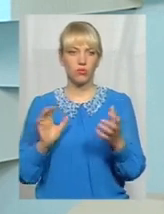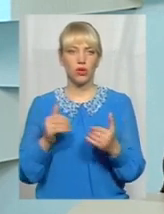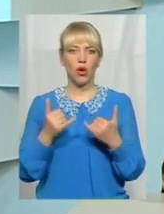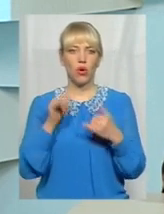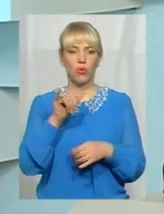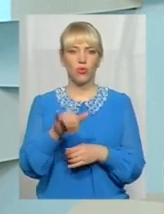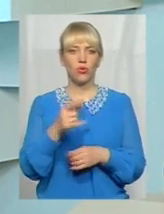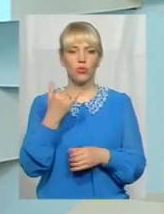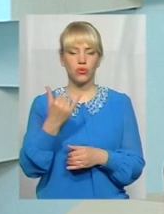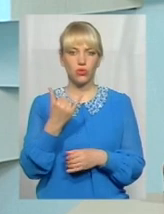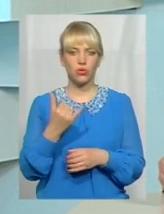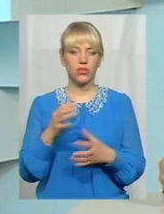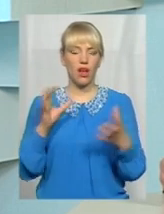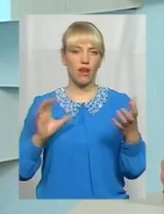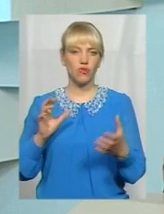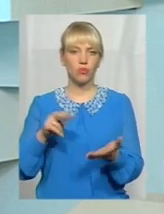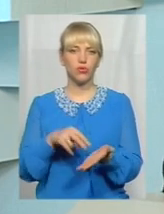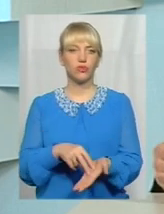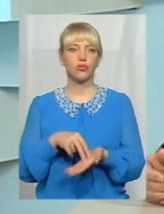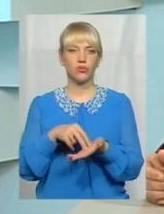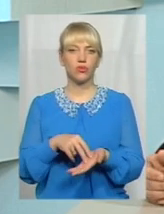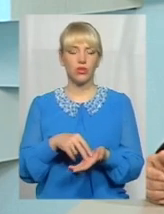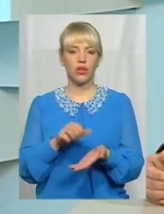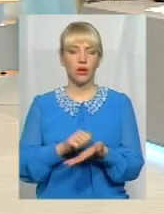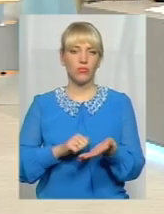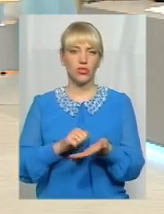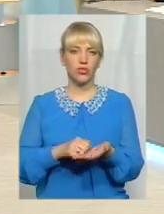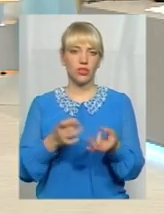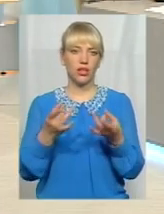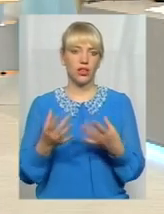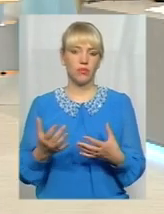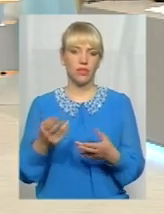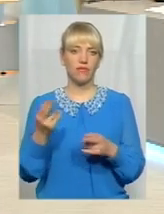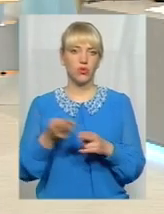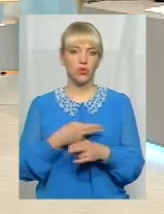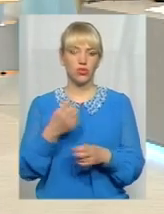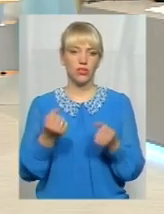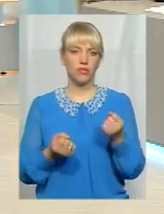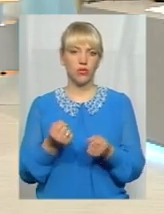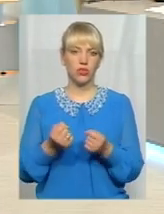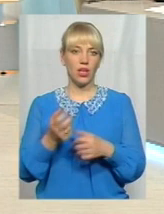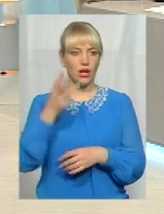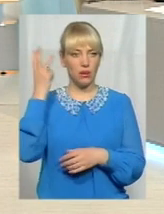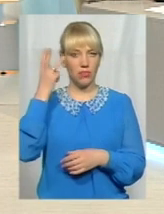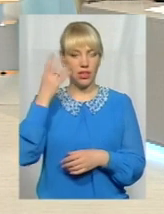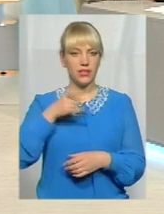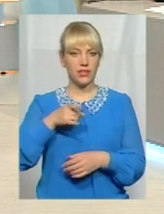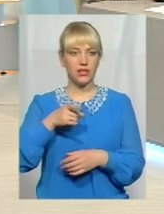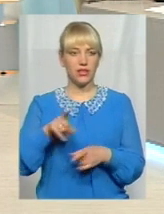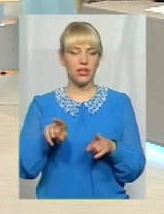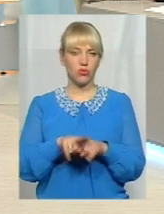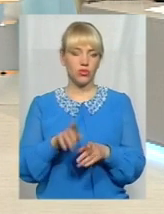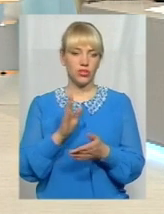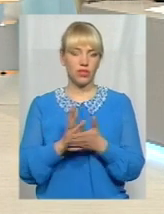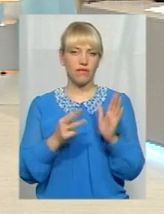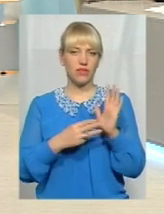стоїть під забором. Причина елементарна – відсутність водіїв. В Хмельницькому таксіі так само стоїть 8 автобусів